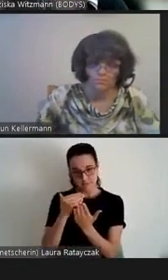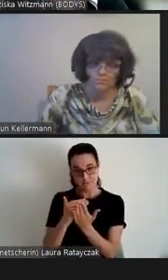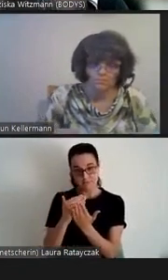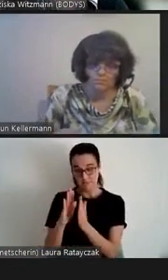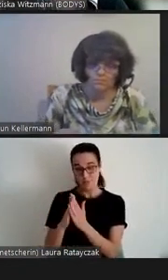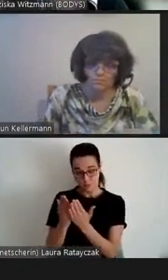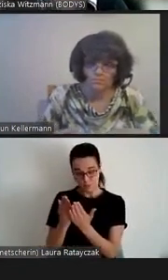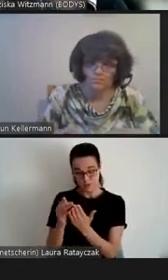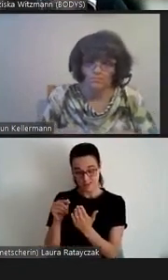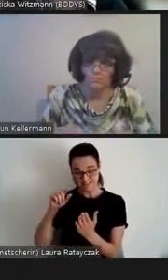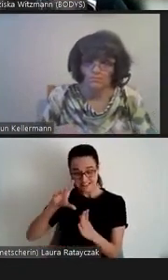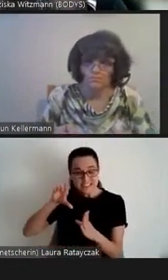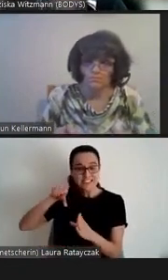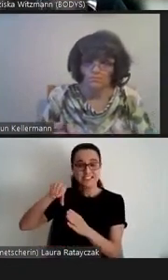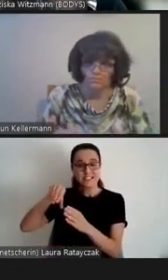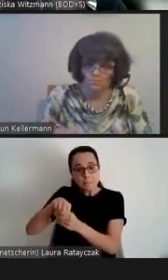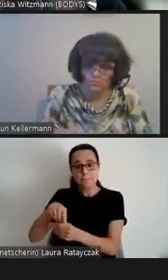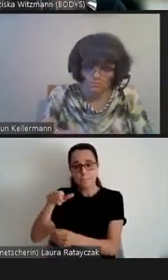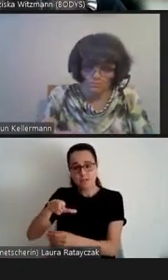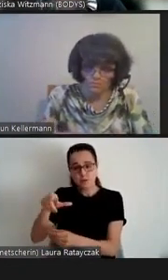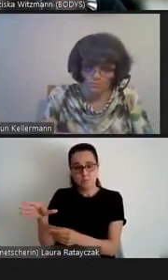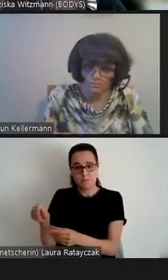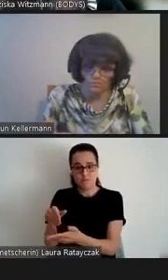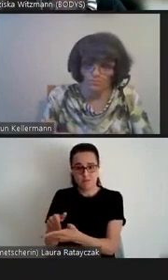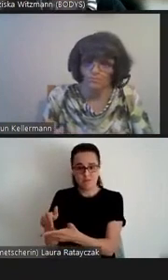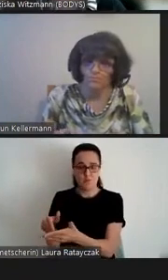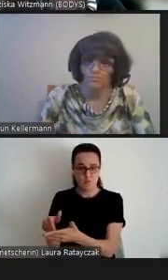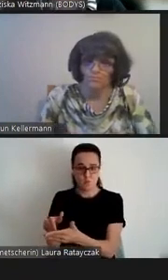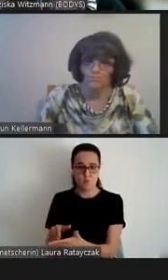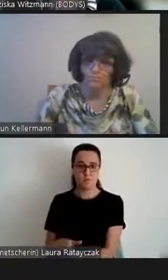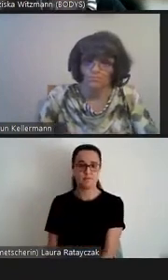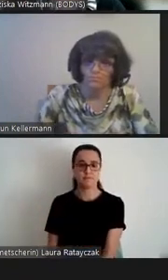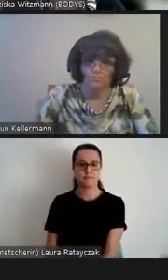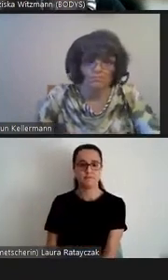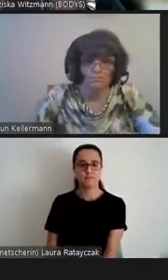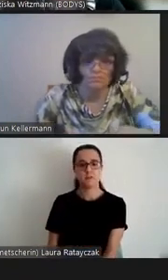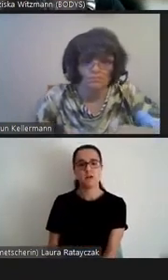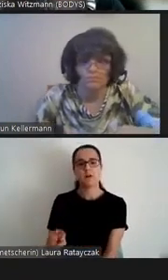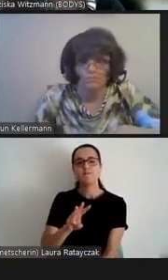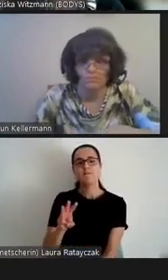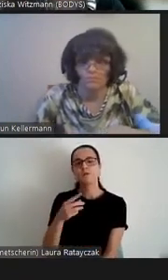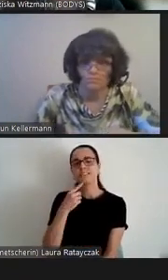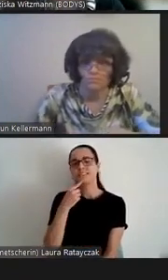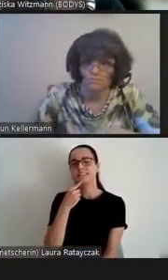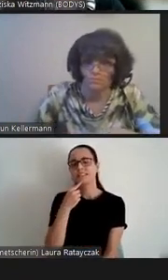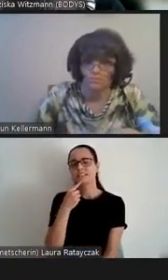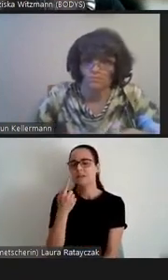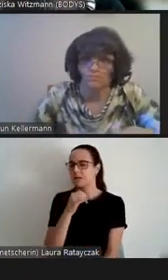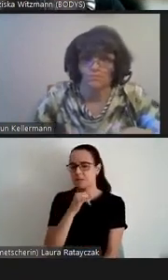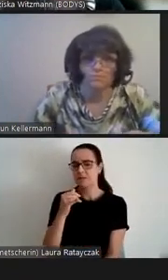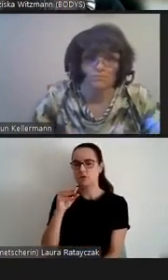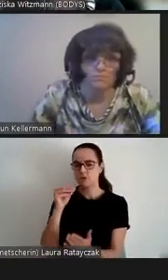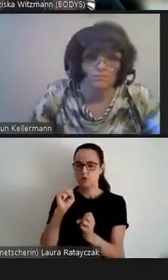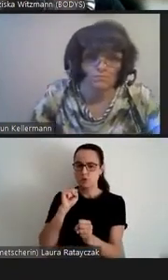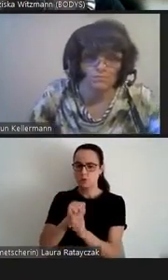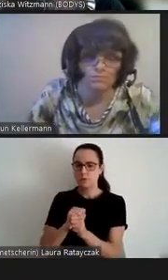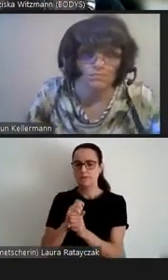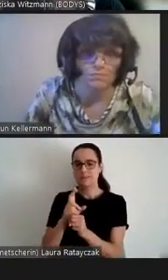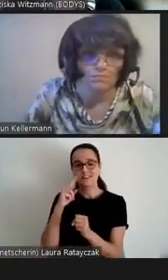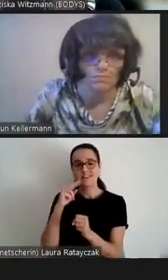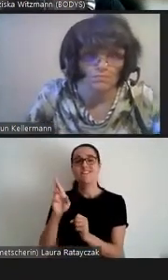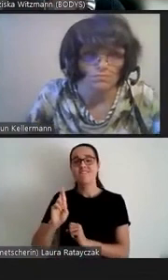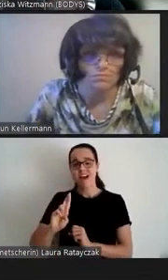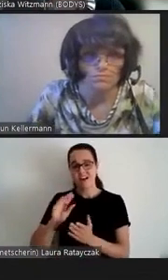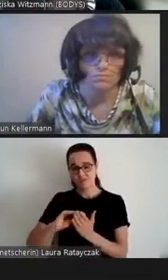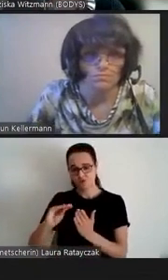mit Behinderung eine Rolle spielen. Wirtz nennt jeweils die Namen der Autoren,